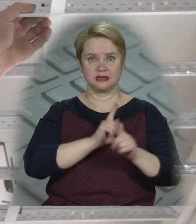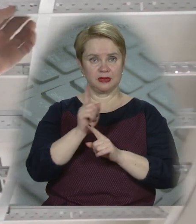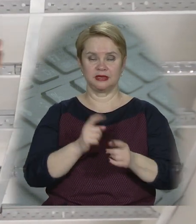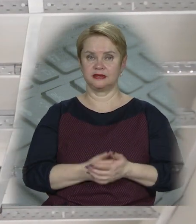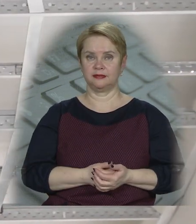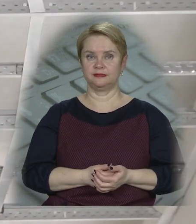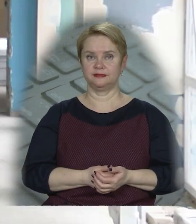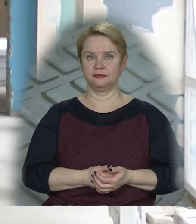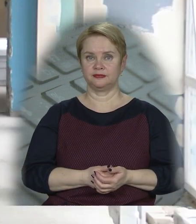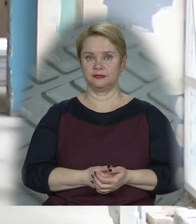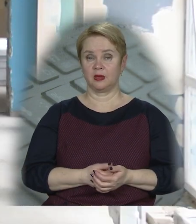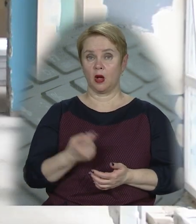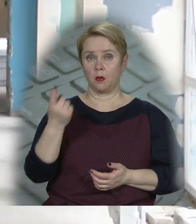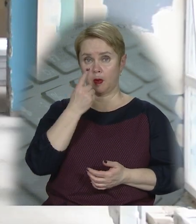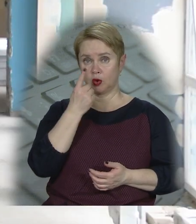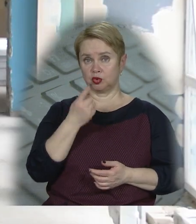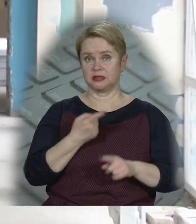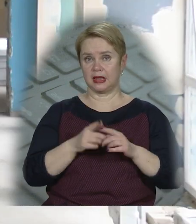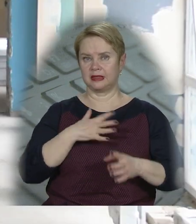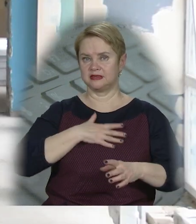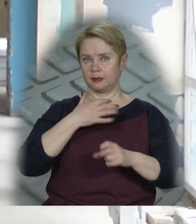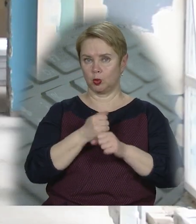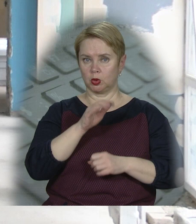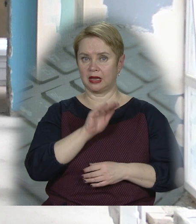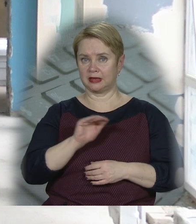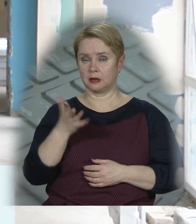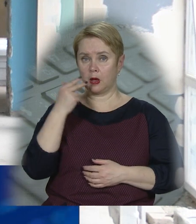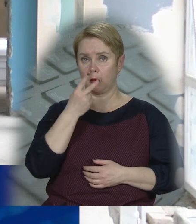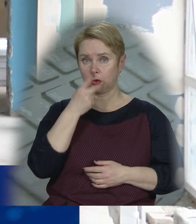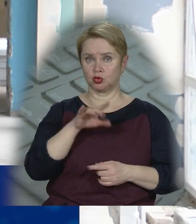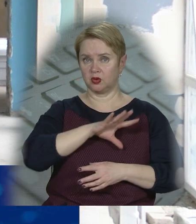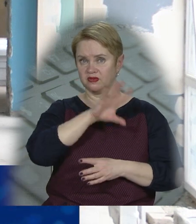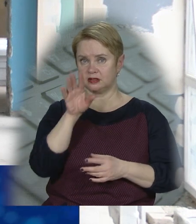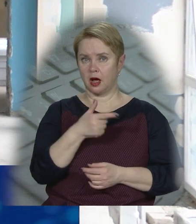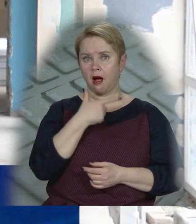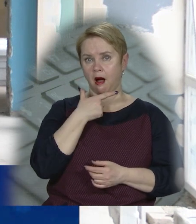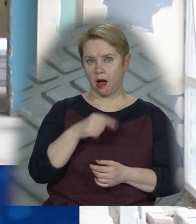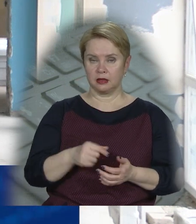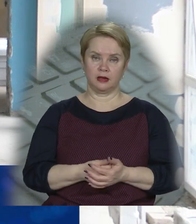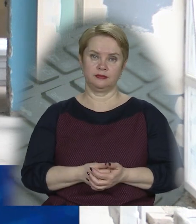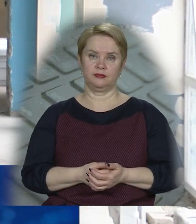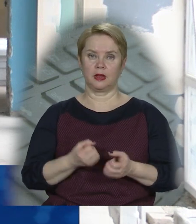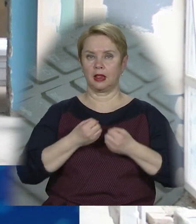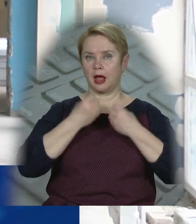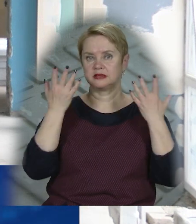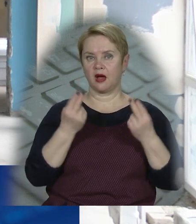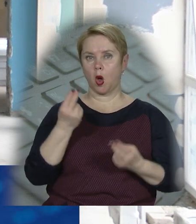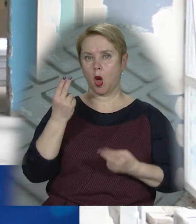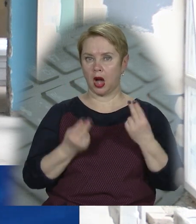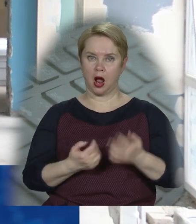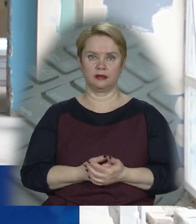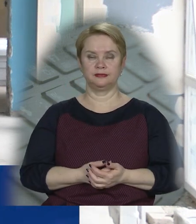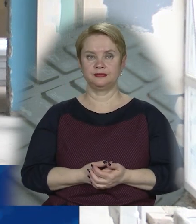зміниться кардинально. По-перше, це дисциплінує дітей. Коли вони бачать, що тут все охайно, в яскравих